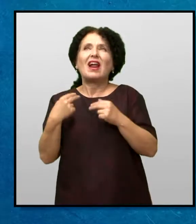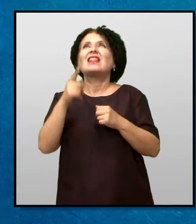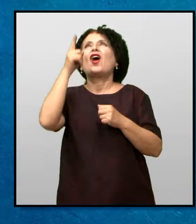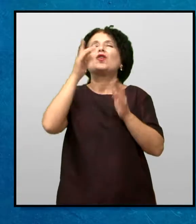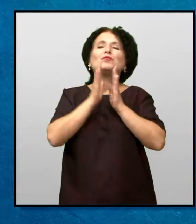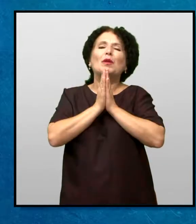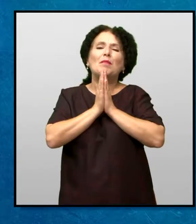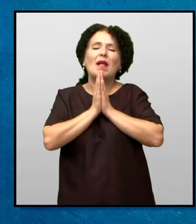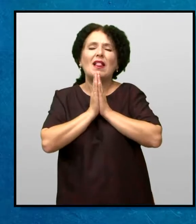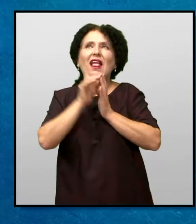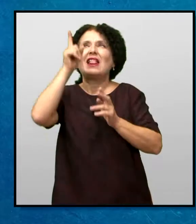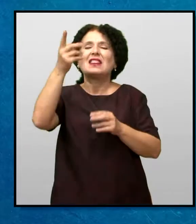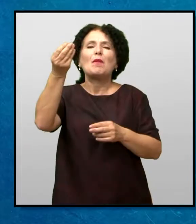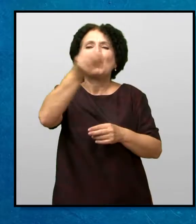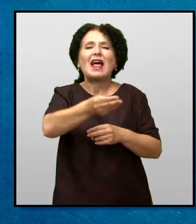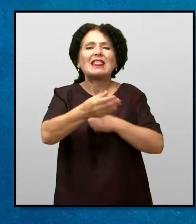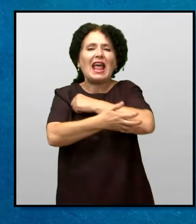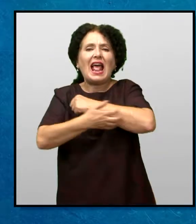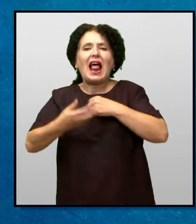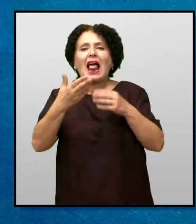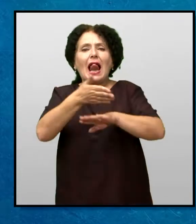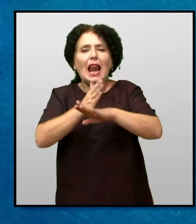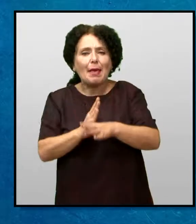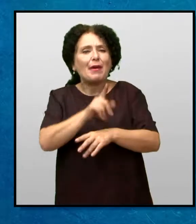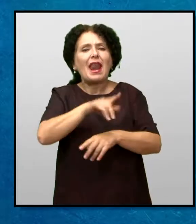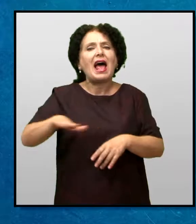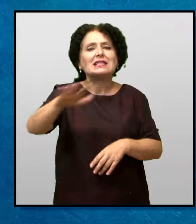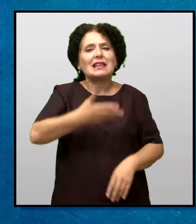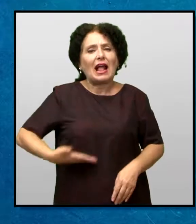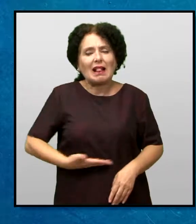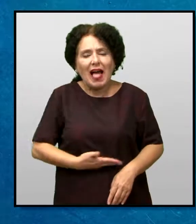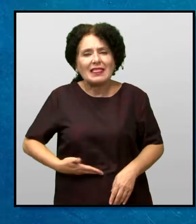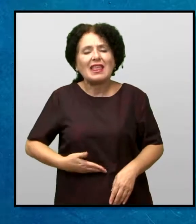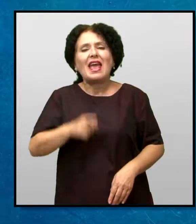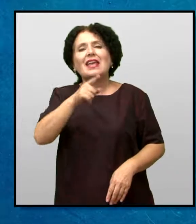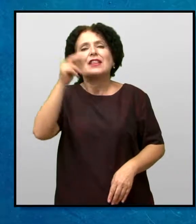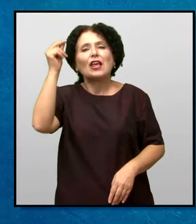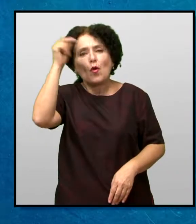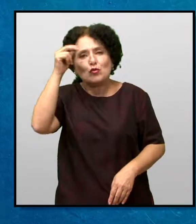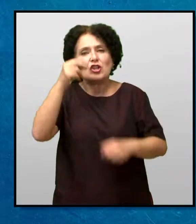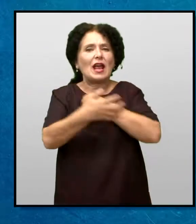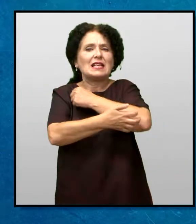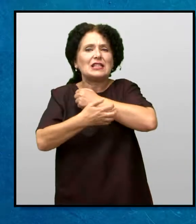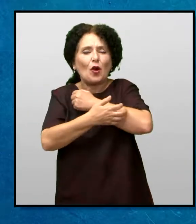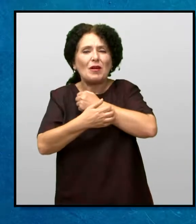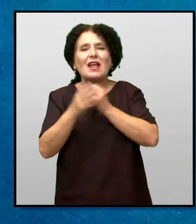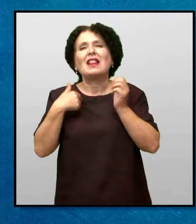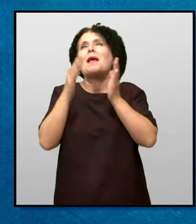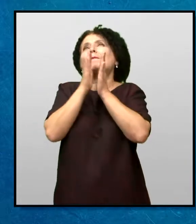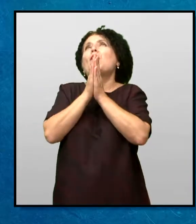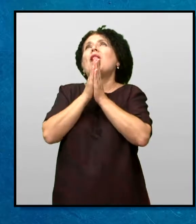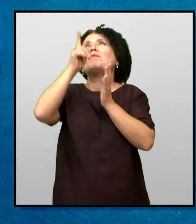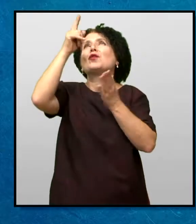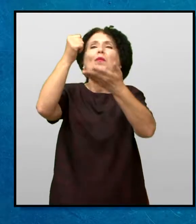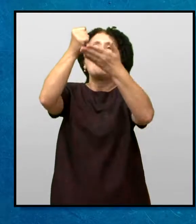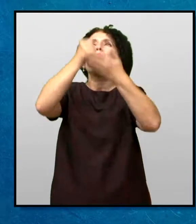Господе Ти му дате леп на гладниот народ И ги учеше и благословуваше сиромашните Те